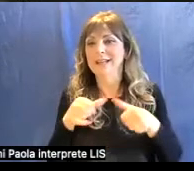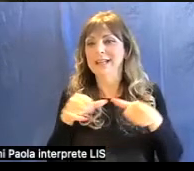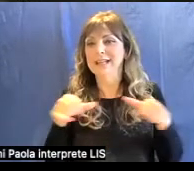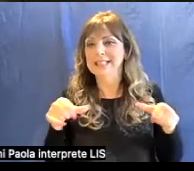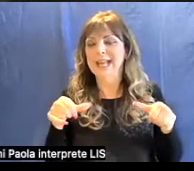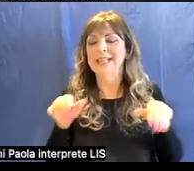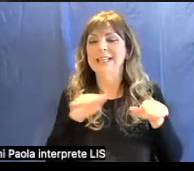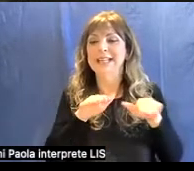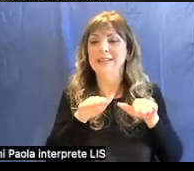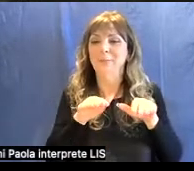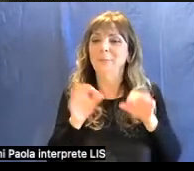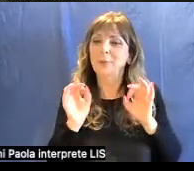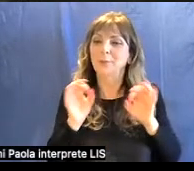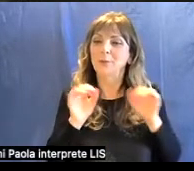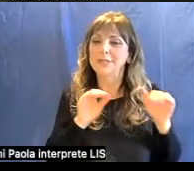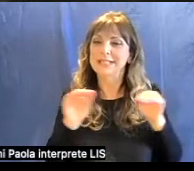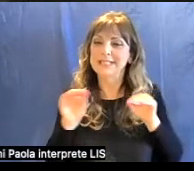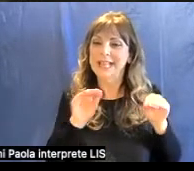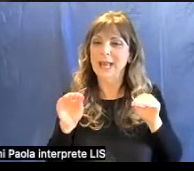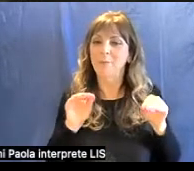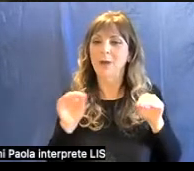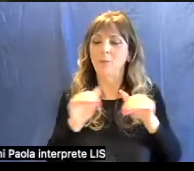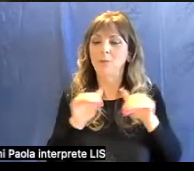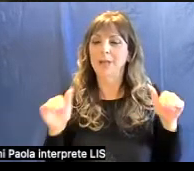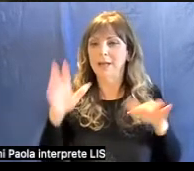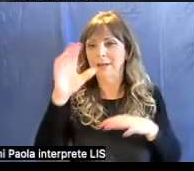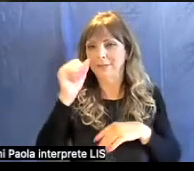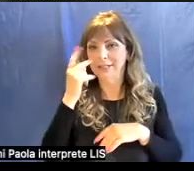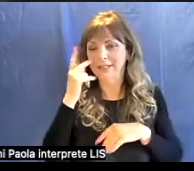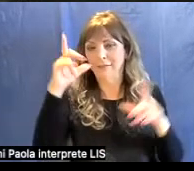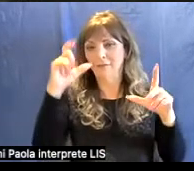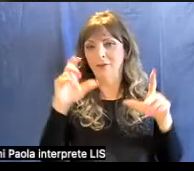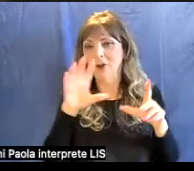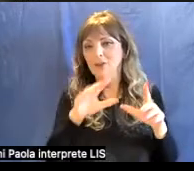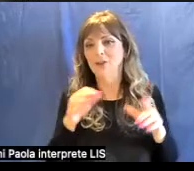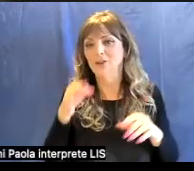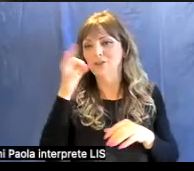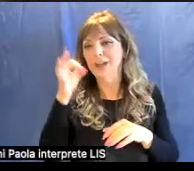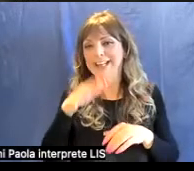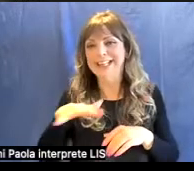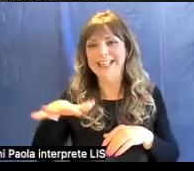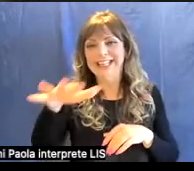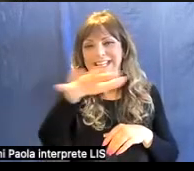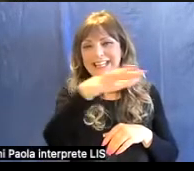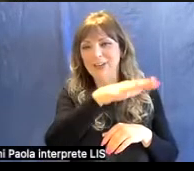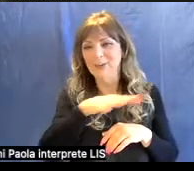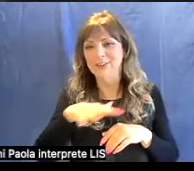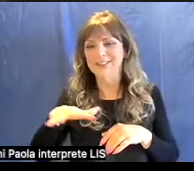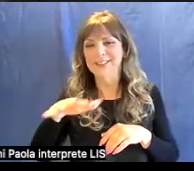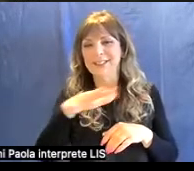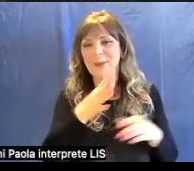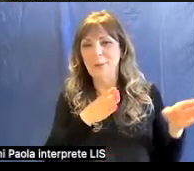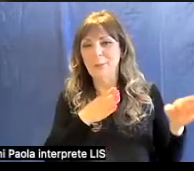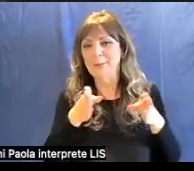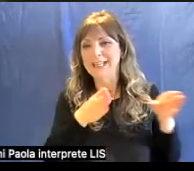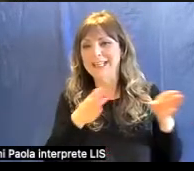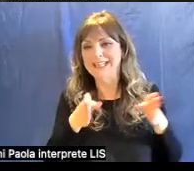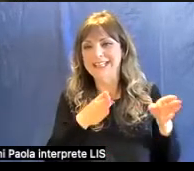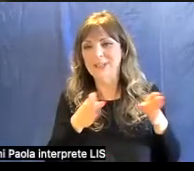sistema museale di Ateneo. Qui vedete una foto dal giardino nel suo periodo